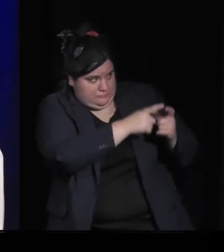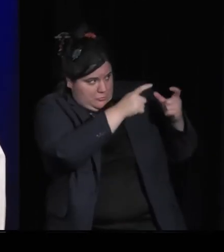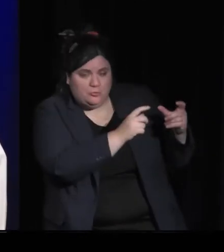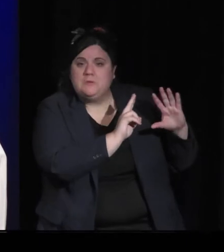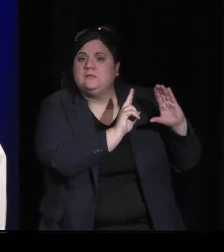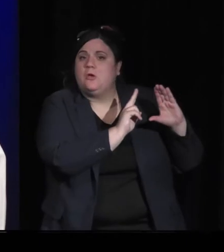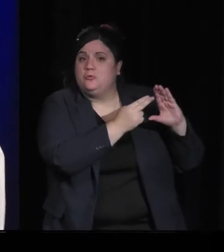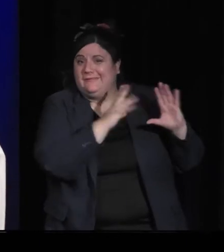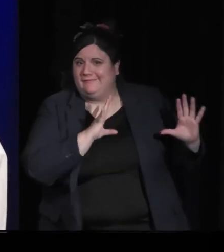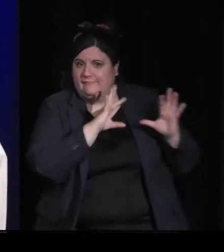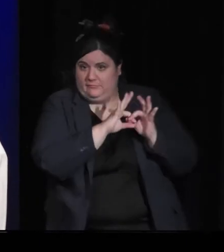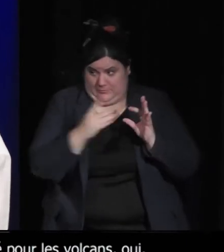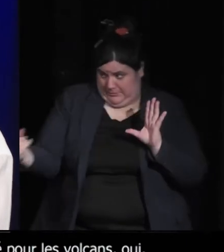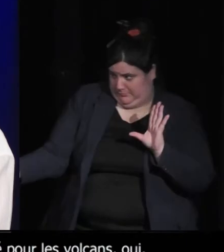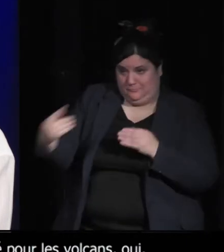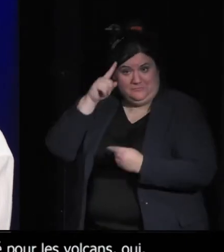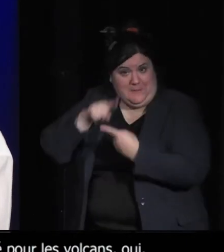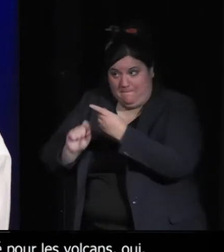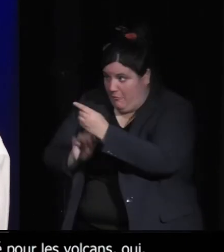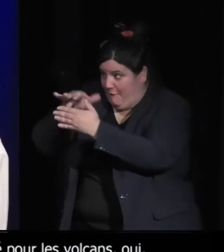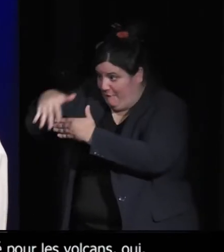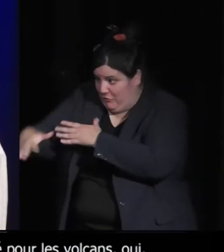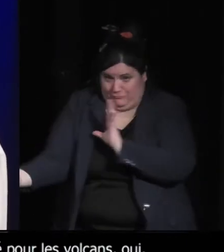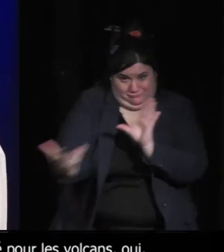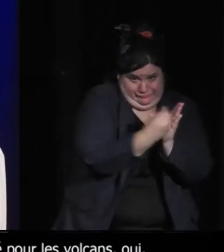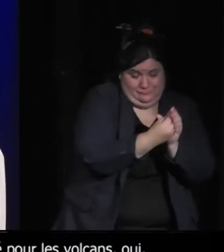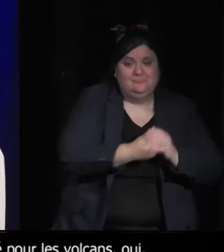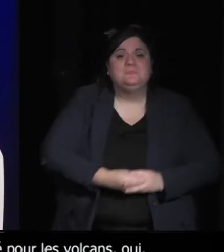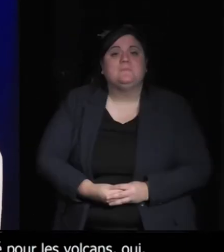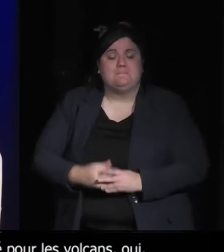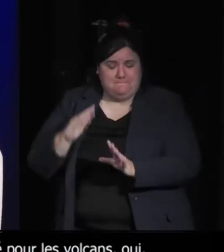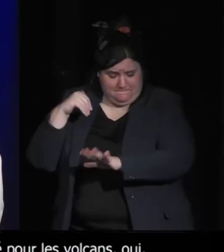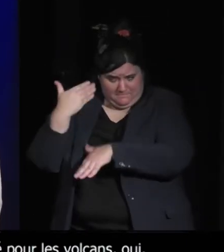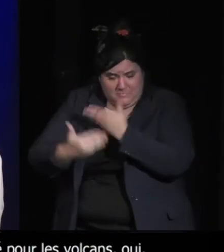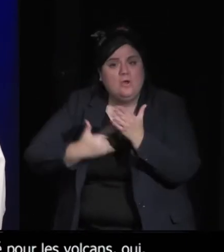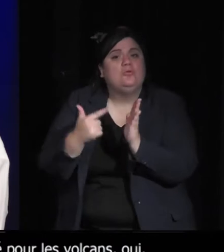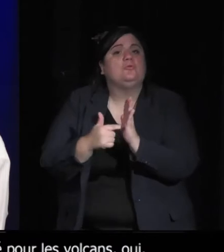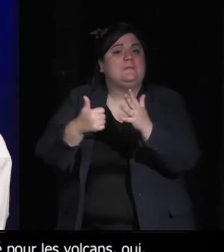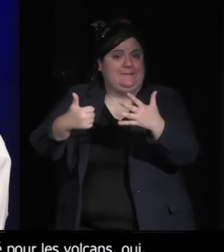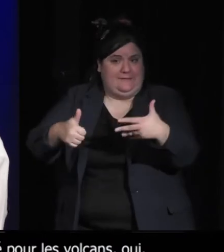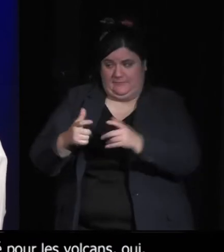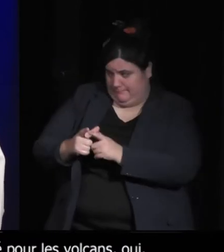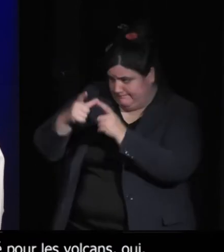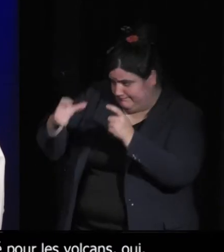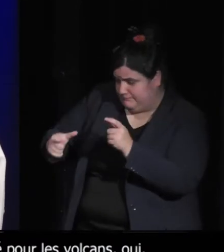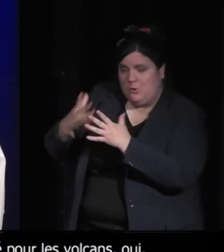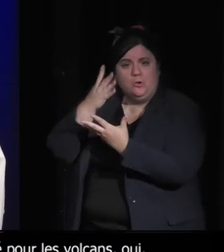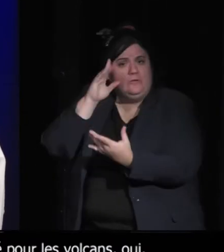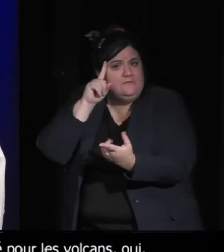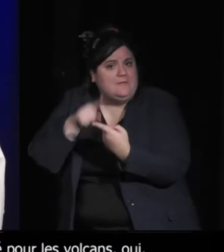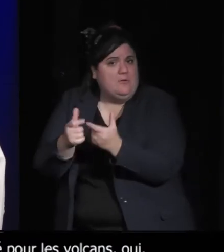finir cette bio rapide, en 2016, tu fondes le studio Pixel Reef à Montpellier.